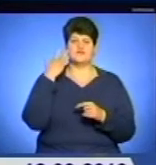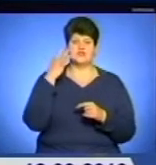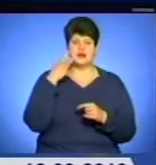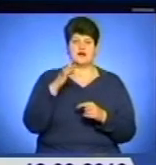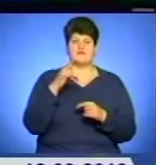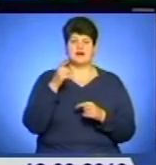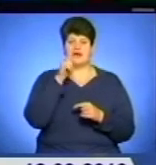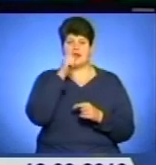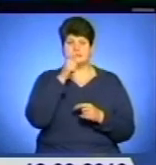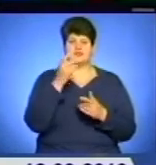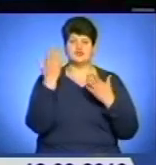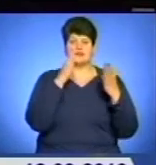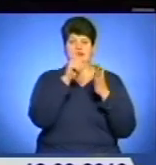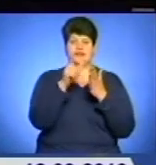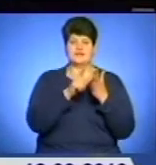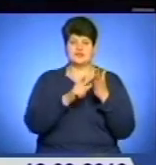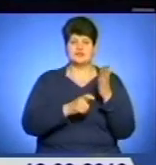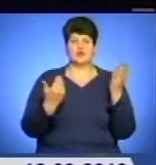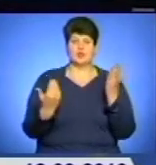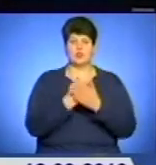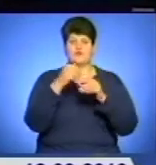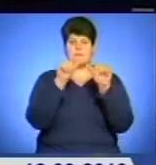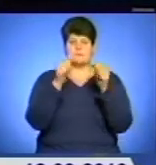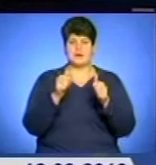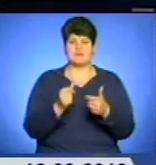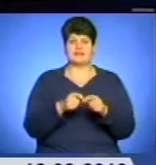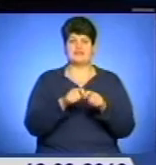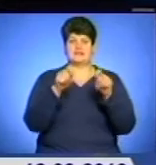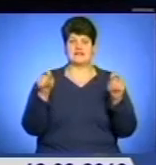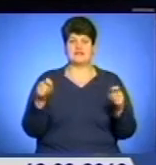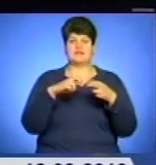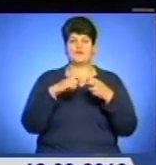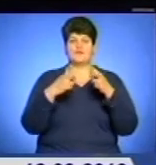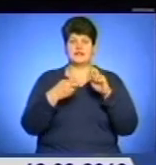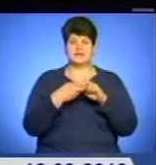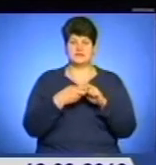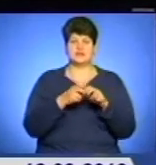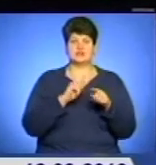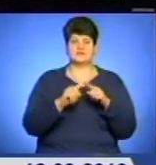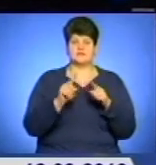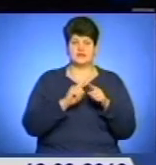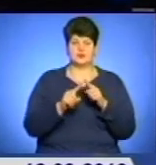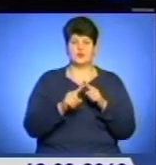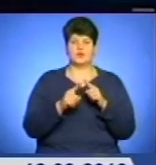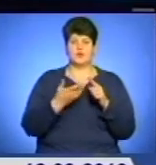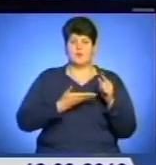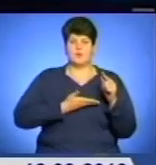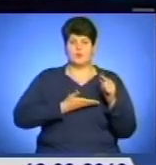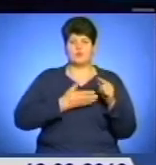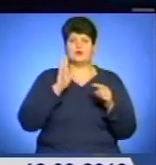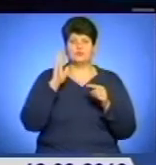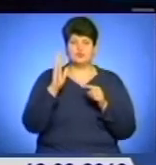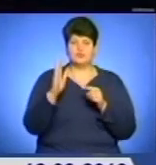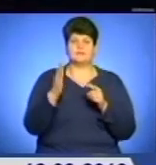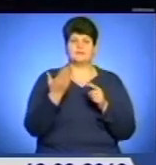вірші Кобзаря. Нові пам'ятники українському поету відкрили в Івано-Франківську, а незабаром погруддя з'являться у Запоріжжю та